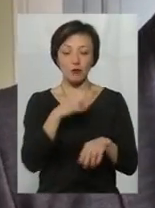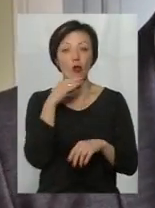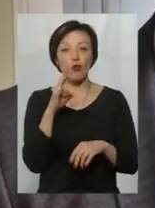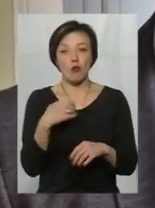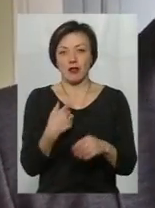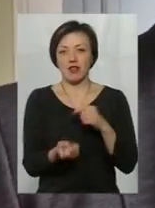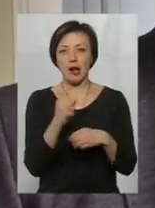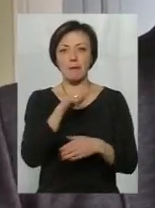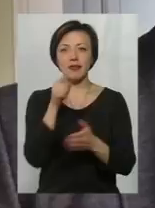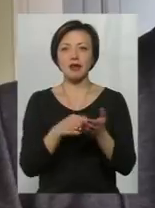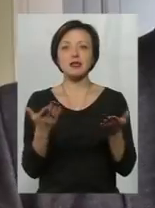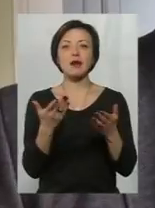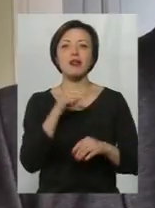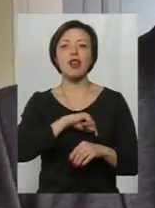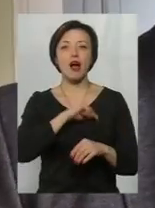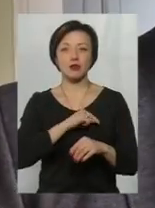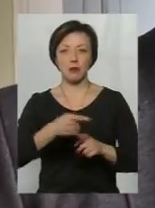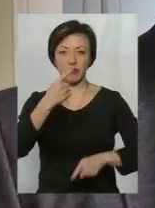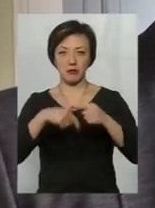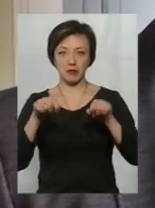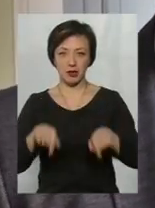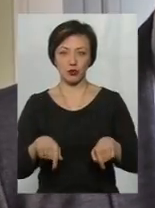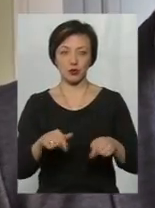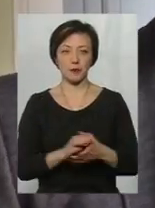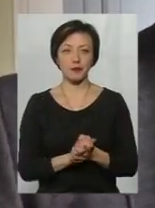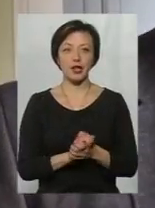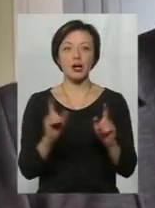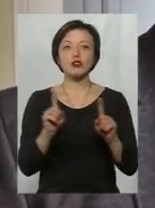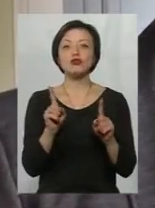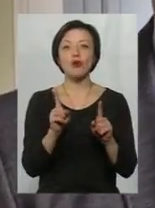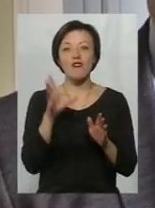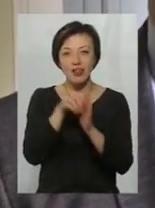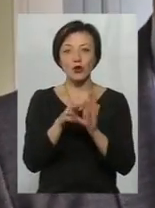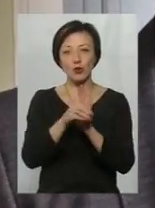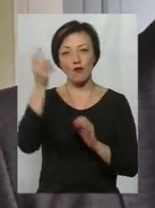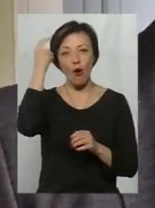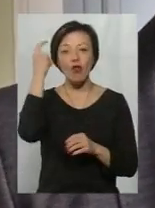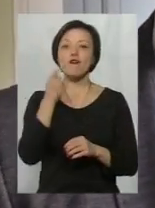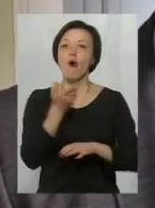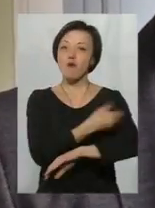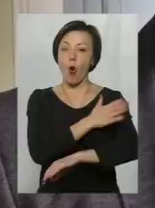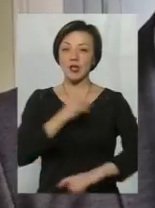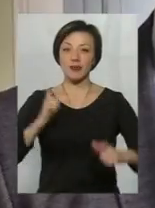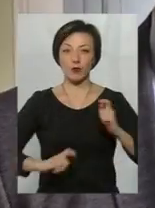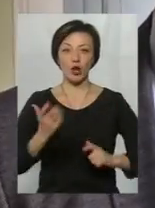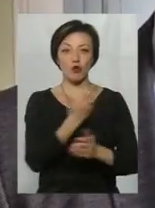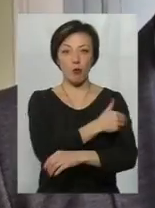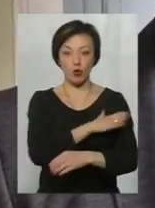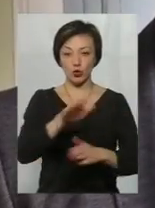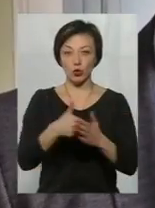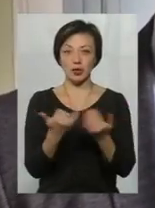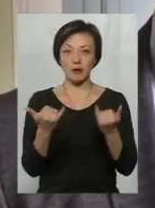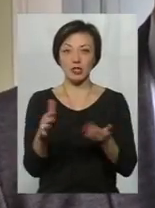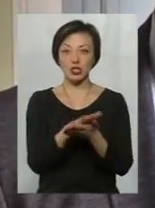то в мене виникає питання, з якими настроями вони приїдуть сюди. А що їм вкладуть в голову в польських вузах? Якщо в Польщі і дотепер